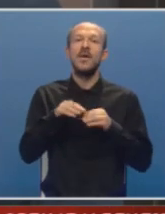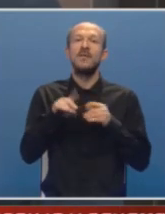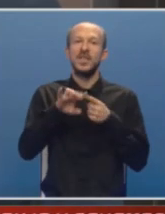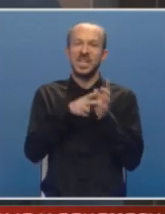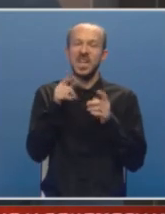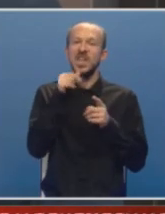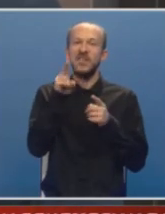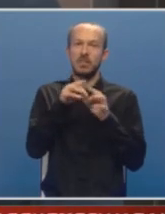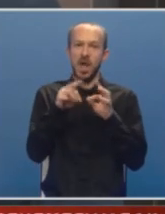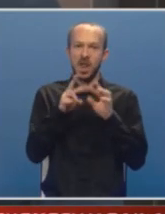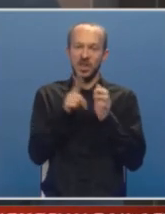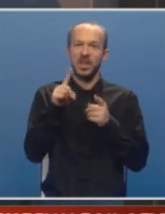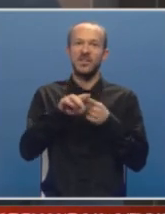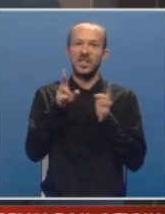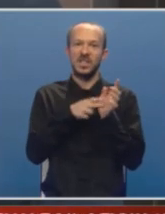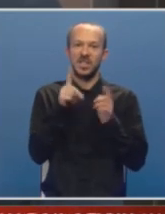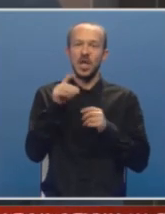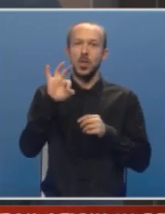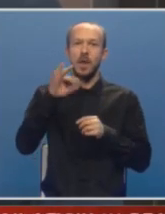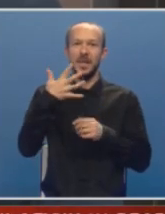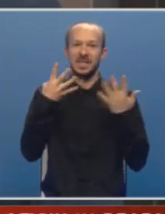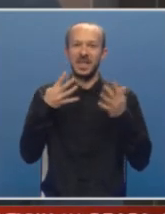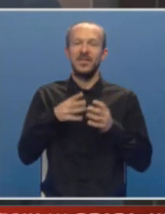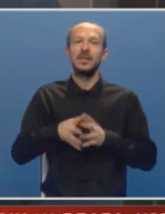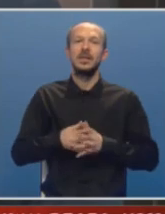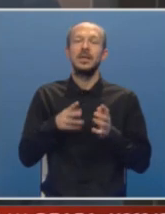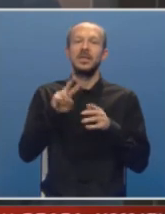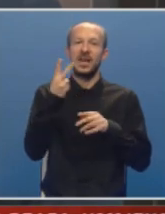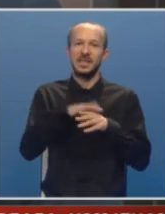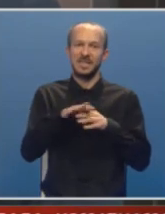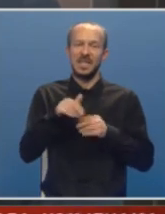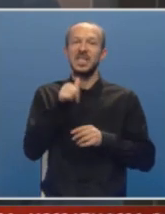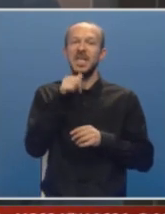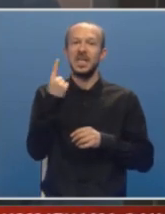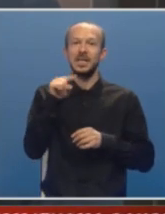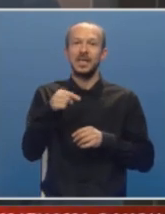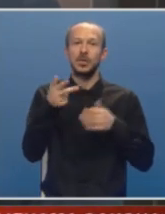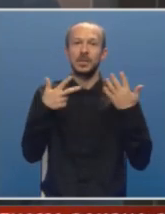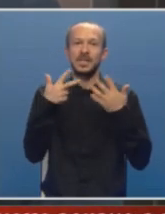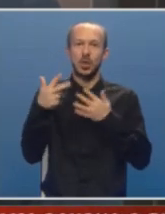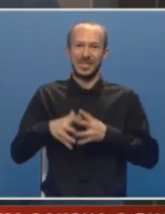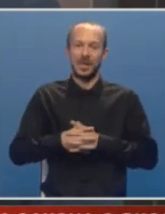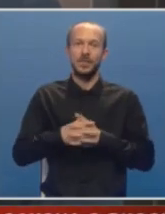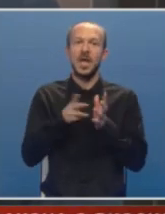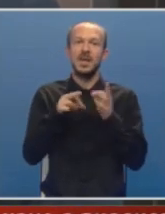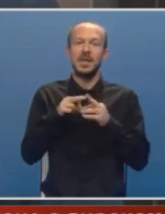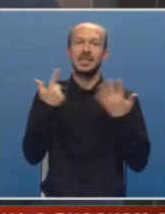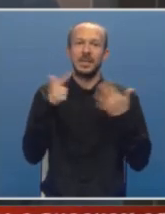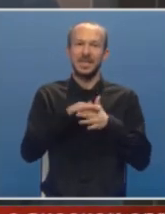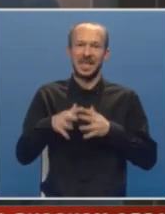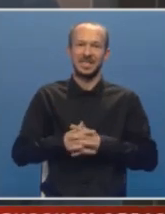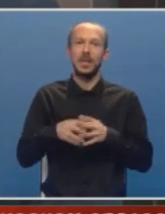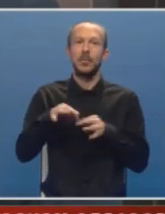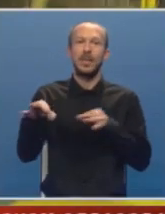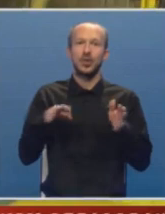i verbalni dio. Fiksim dio iznosi 0,59 na 12 meseci i 1,88 na 7 meseci